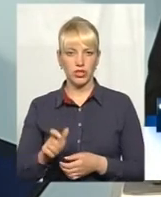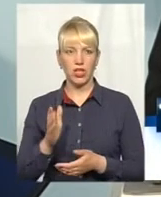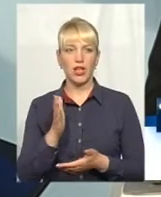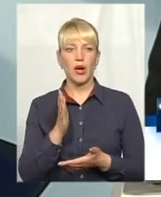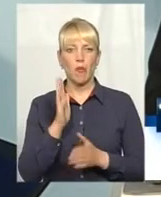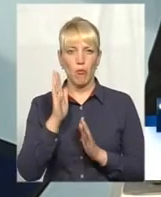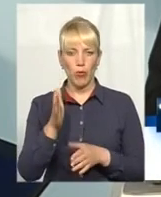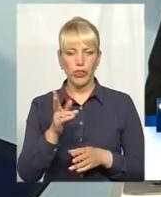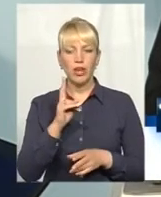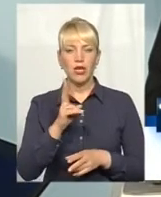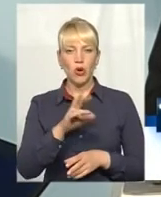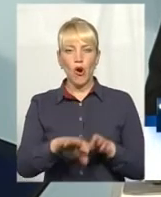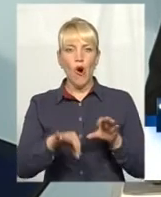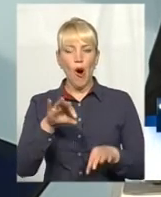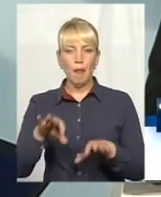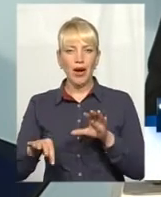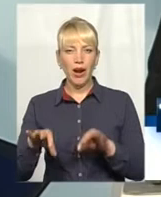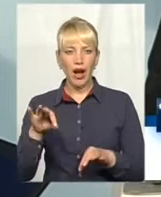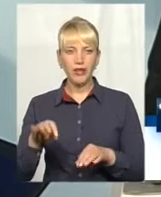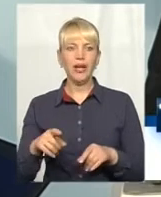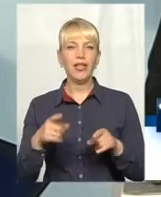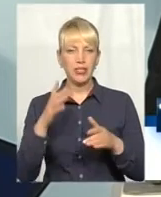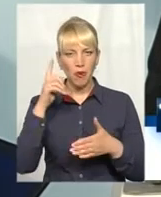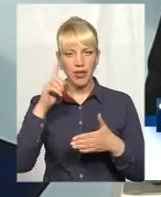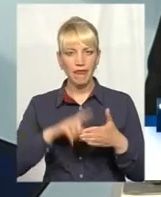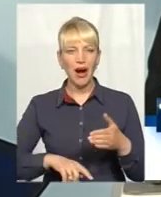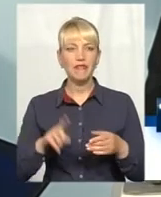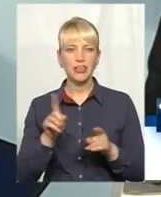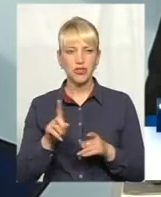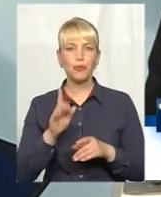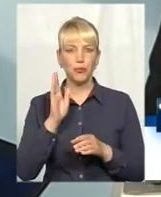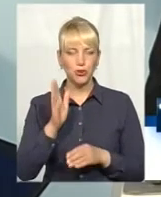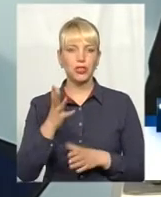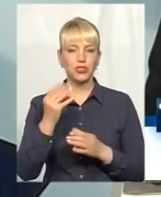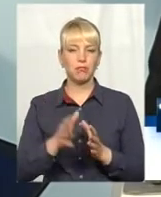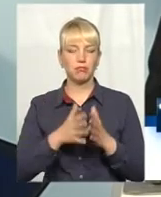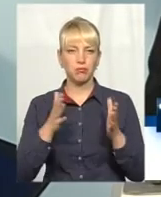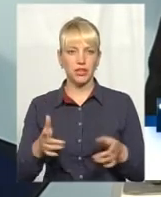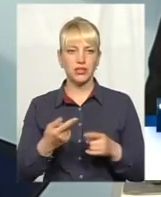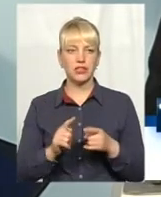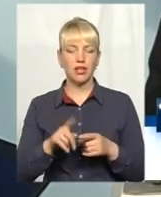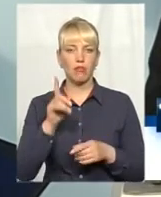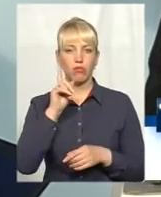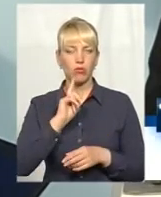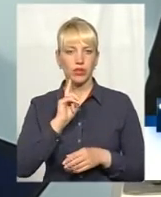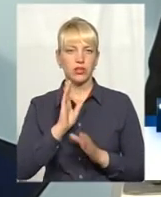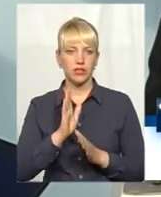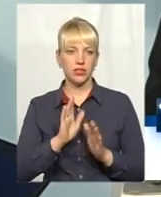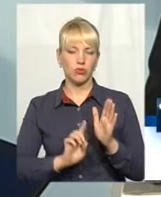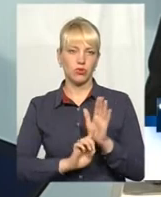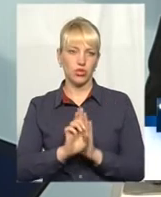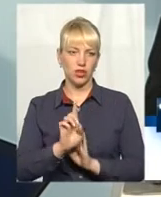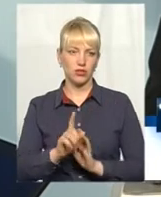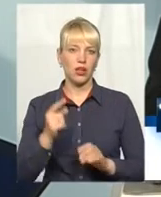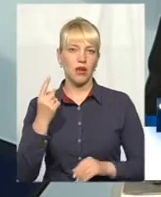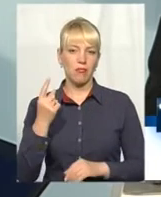буде з кого обирати, так що сподіваємось, що буде ще більше. Це тільки початок,